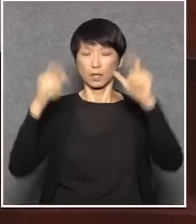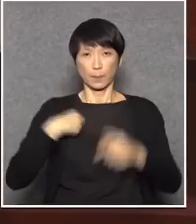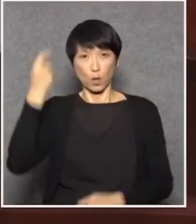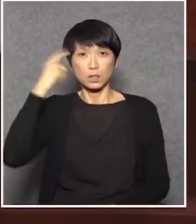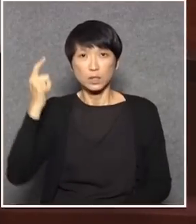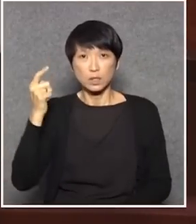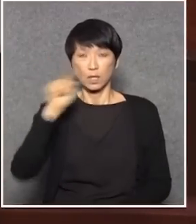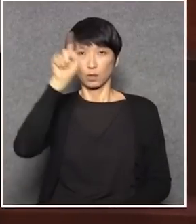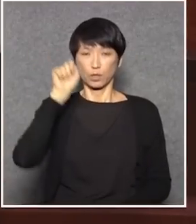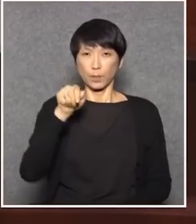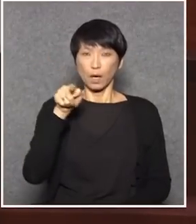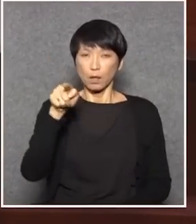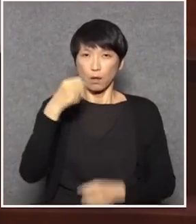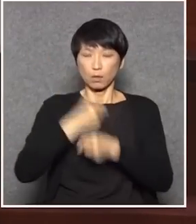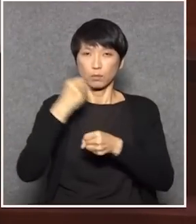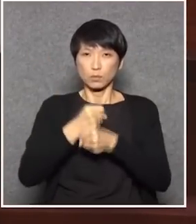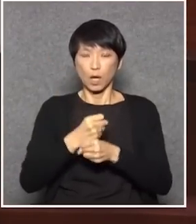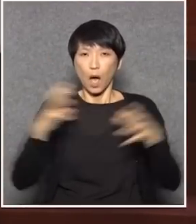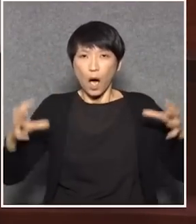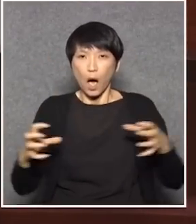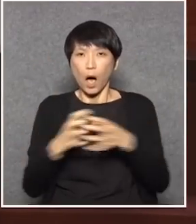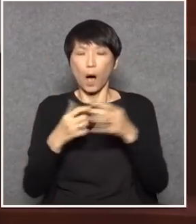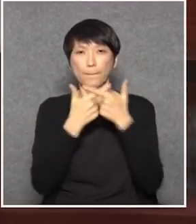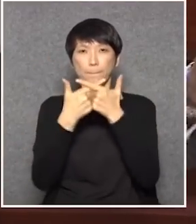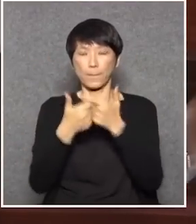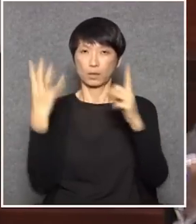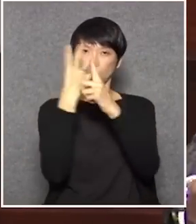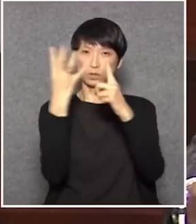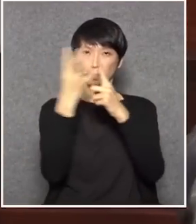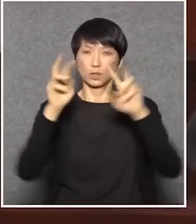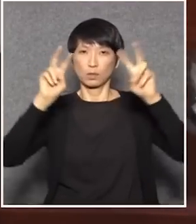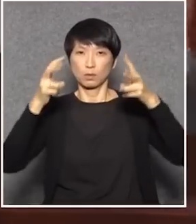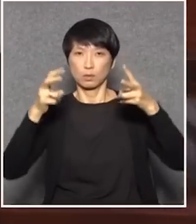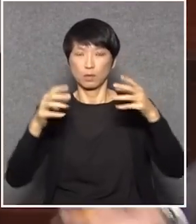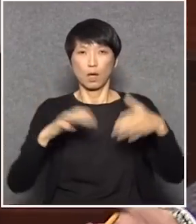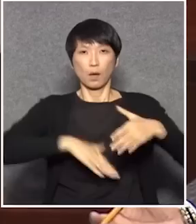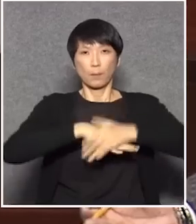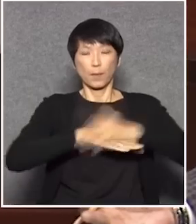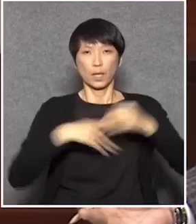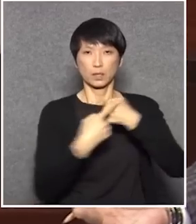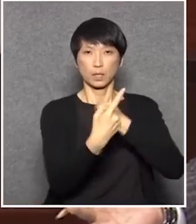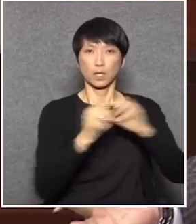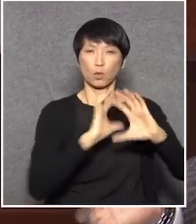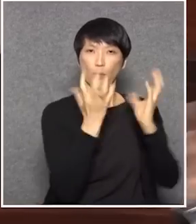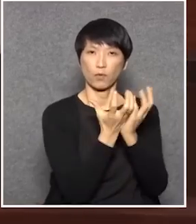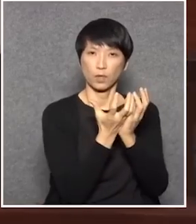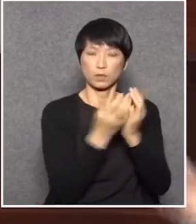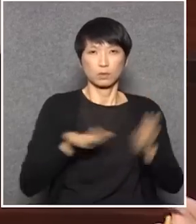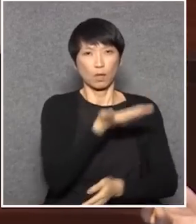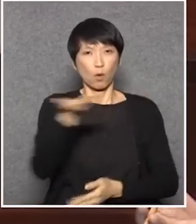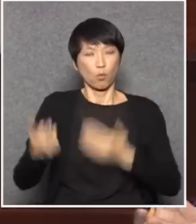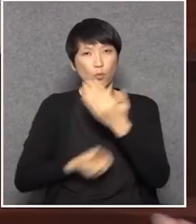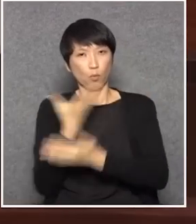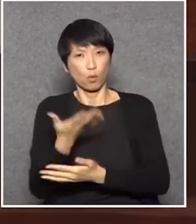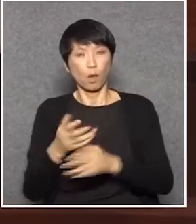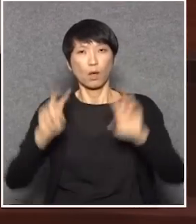你要合併辯論整這14個放在第一個部分給大家發言呢?理論上大家都要